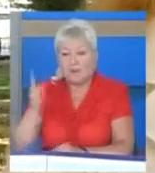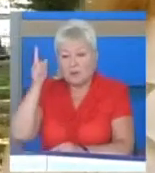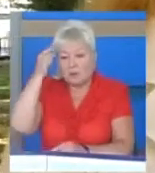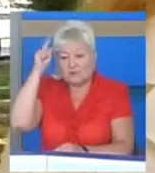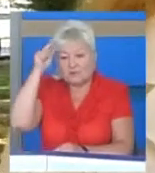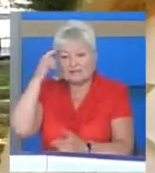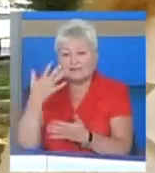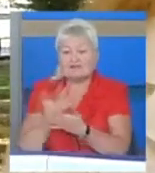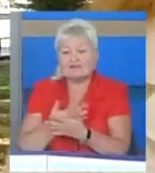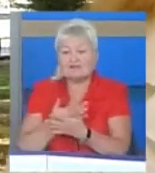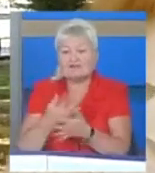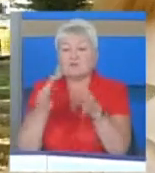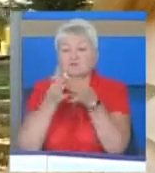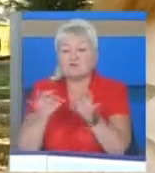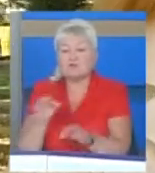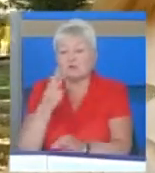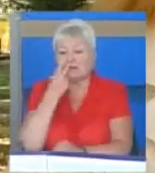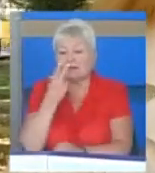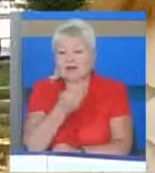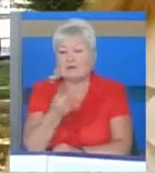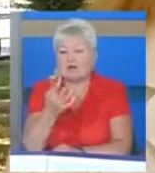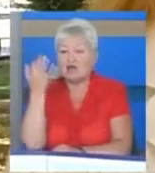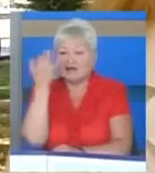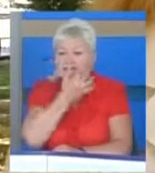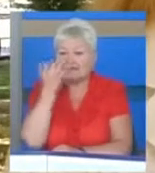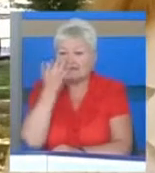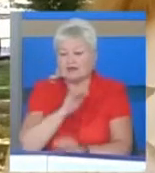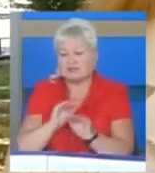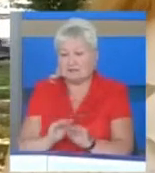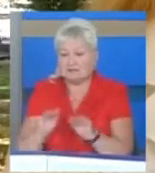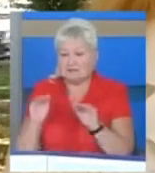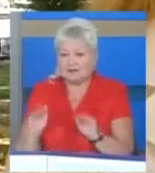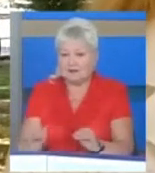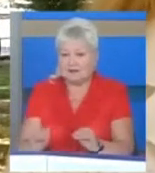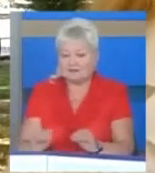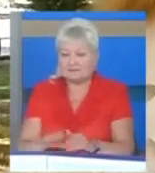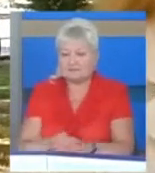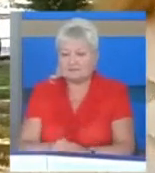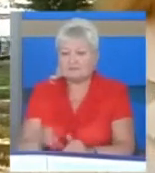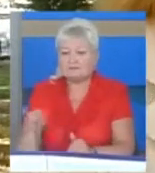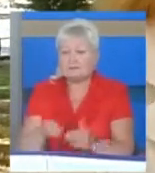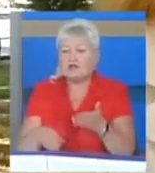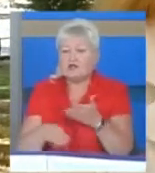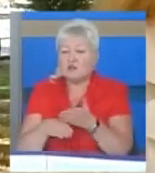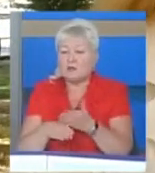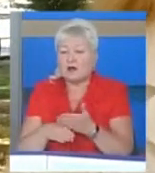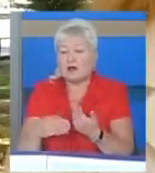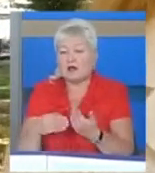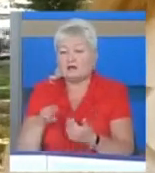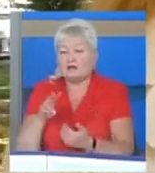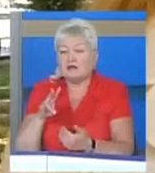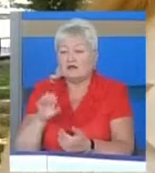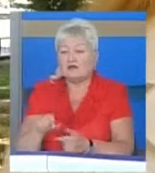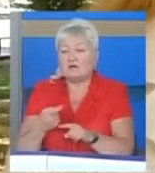доступний для перегляду незрячими дітками, незрячими глядачами. І допомагали нам в цьому не